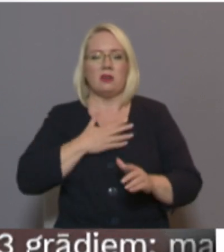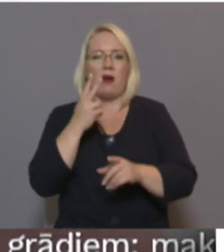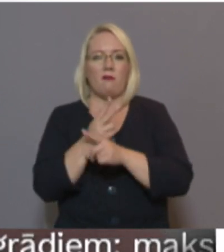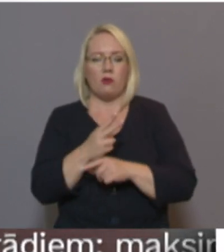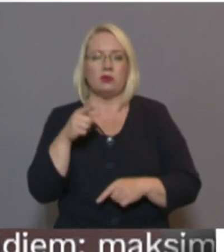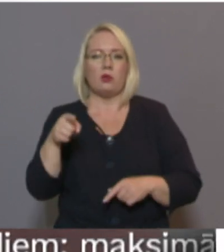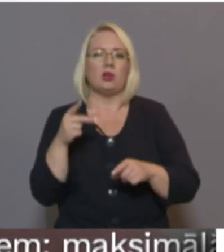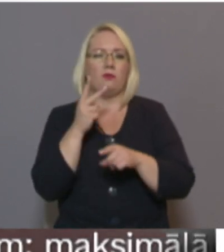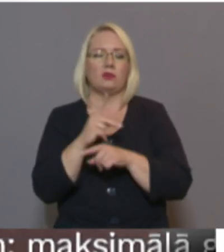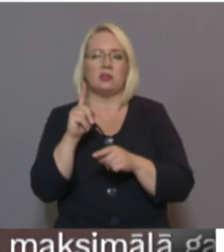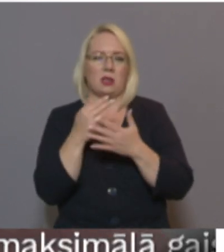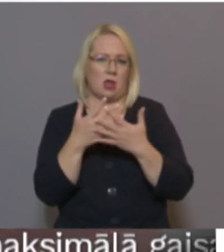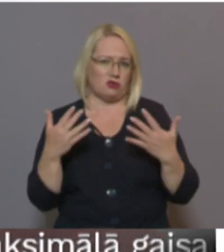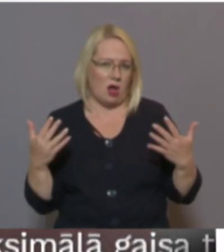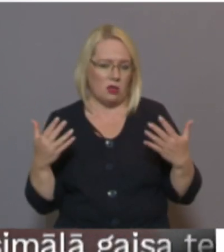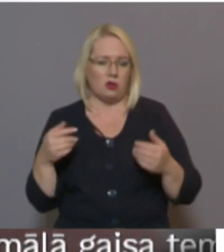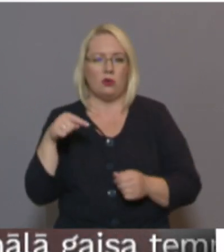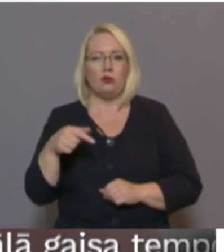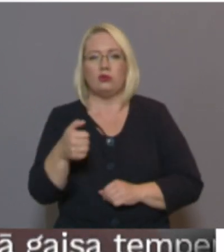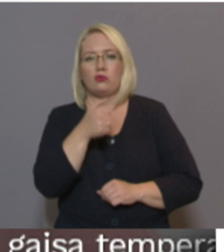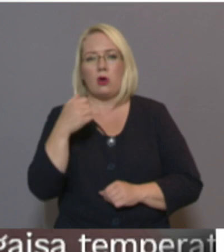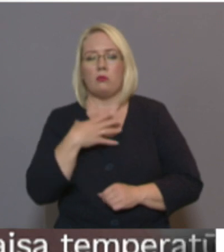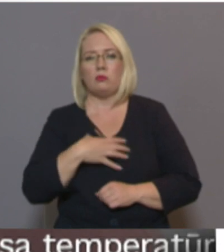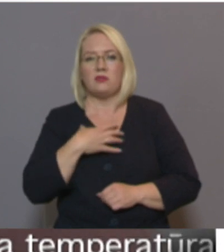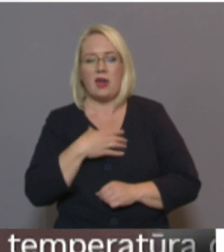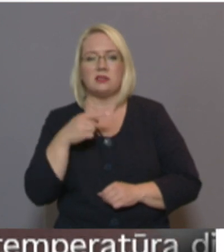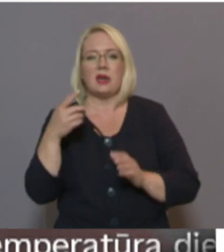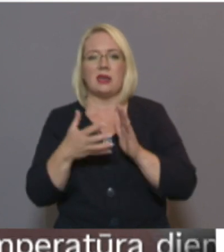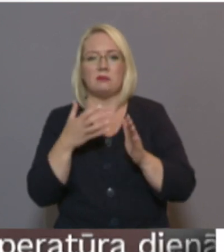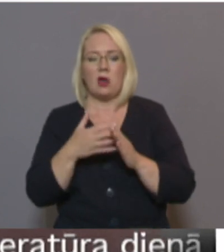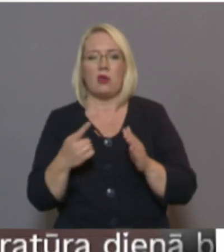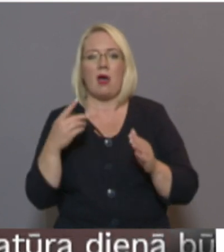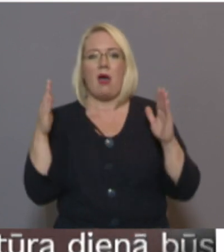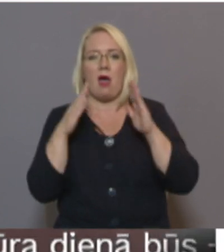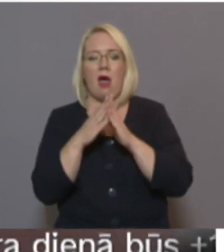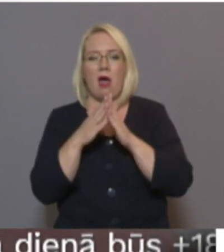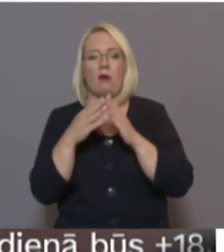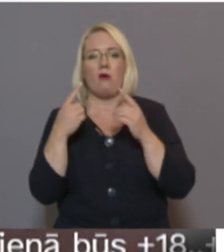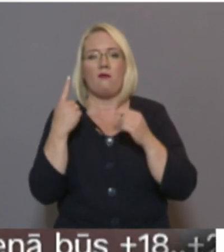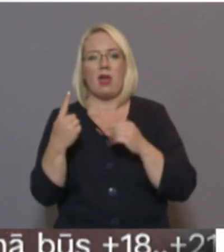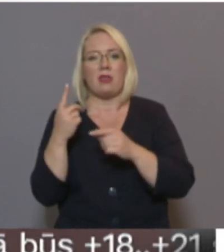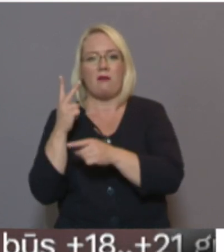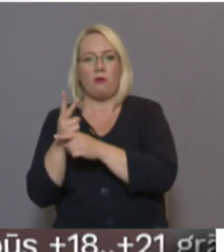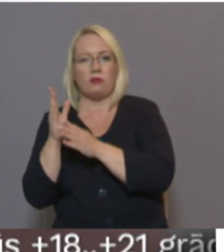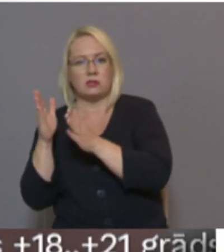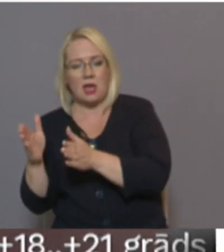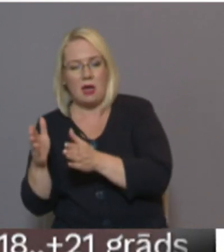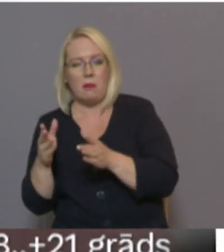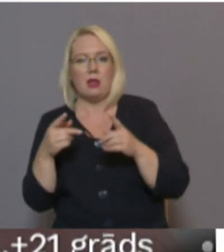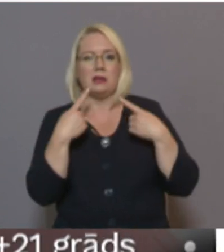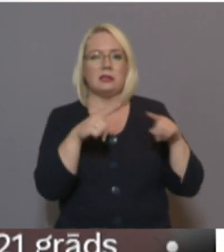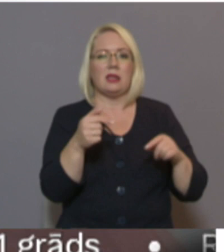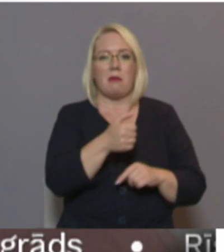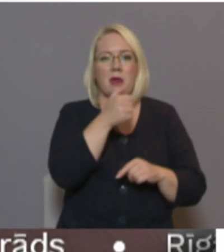funkcijas ir būt ļoti dažādas. Šobrīd mums ir vajadzīgs izmantot ēkvienai funkcijai, varbūt par pieciem gadiem, un tas varbūt neatkarīgi no